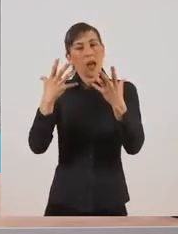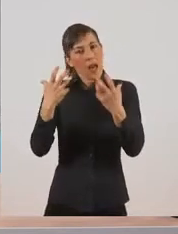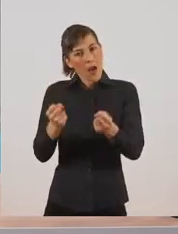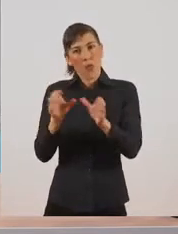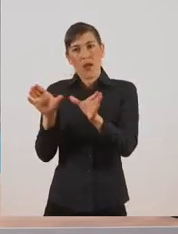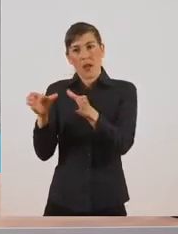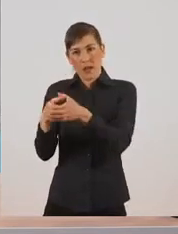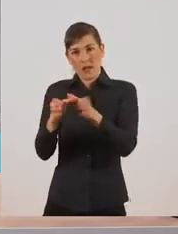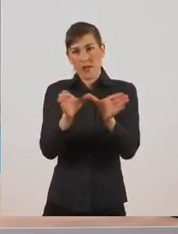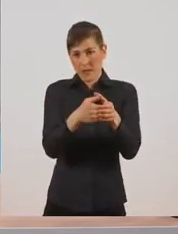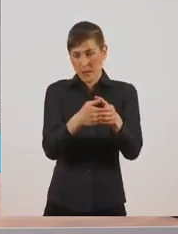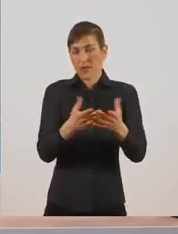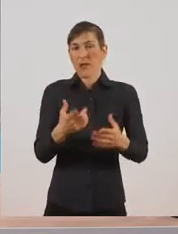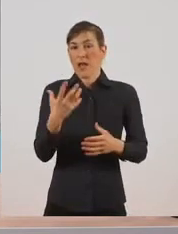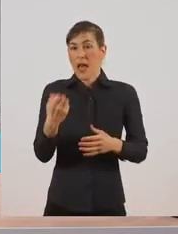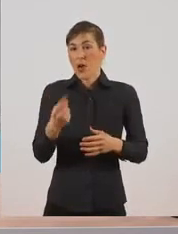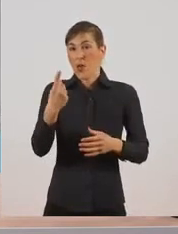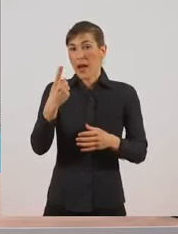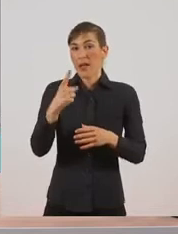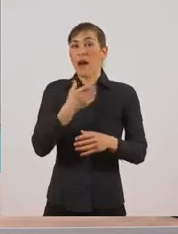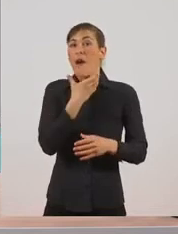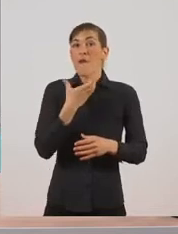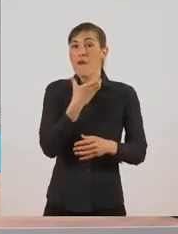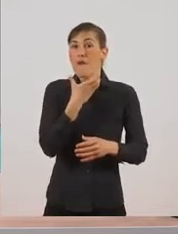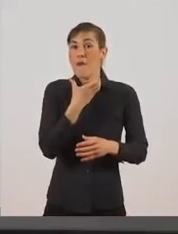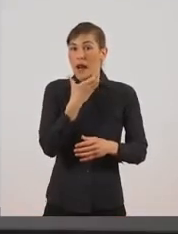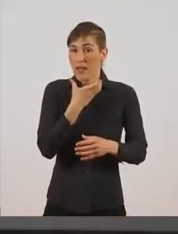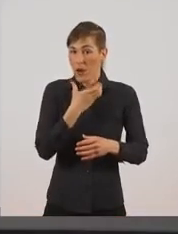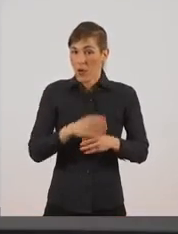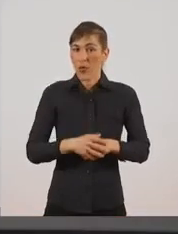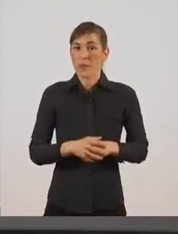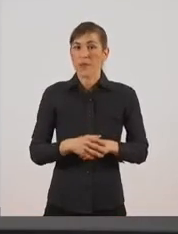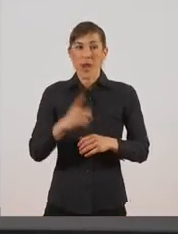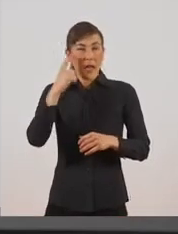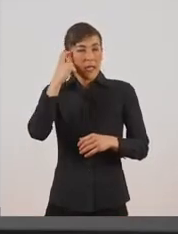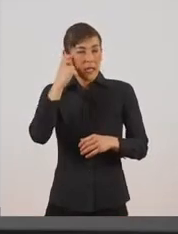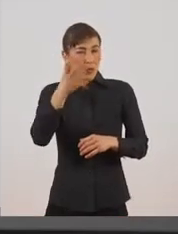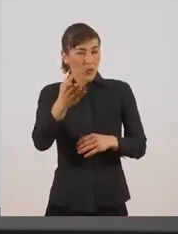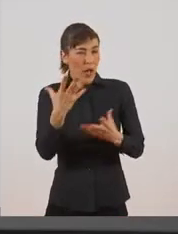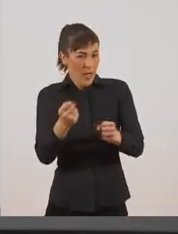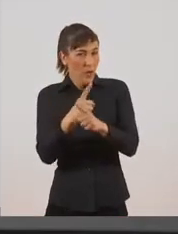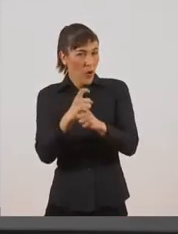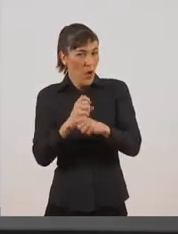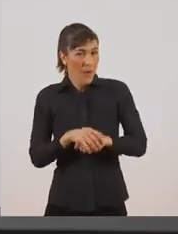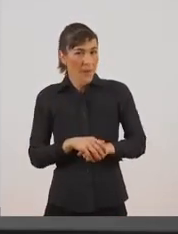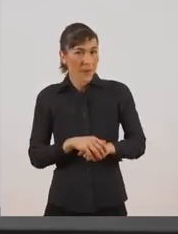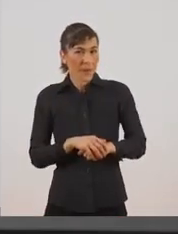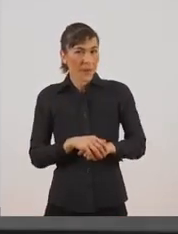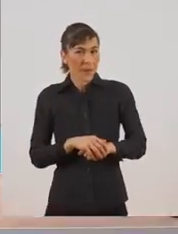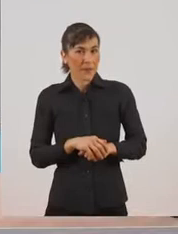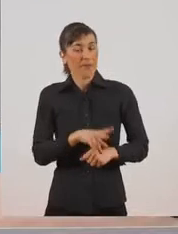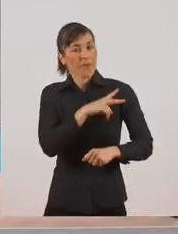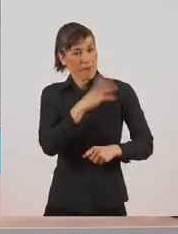έχουμε έναν βάτραχο, πολύ ωραία. Θέλω να σκεφτούμε αν είναι σπονδυλωτό ή ασπόνδυλο. Είναι